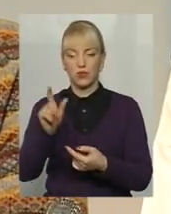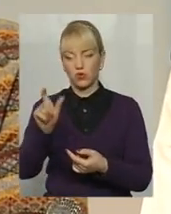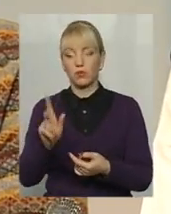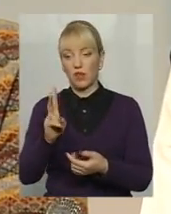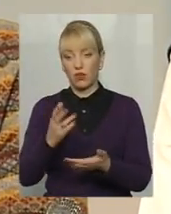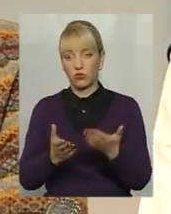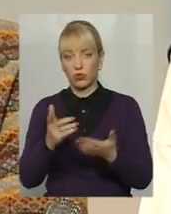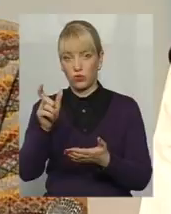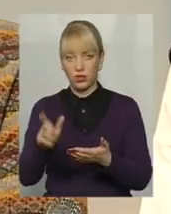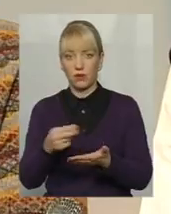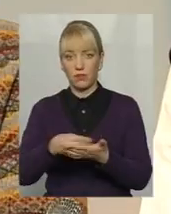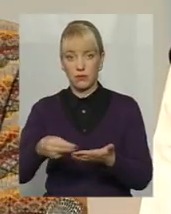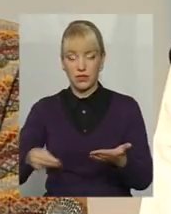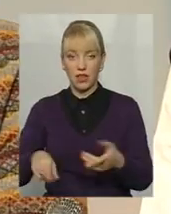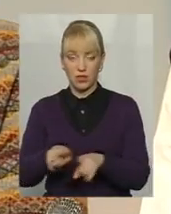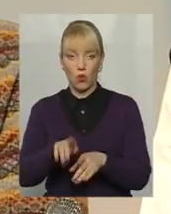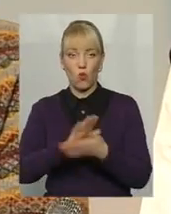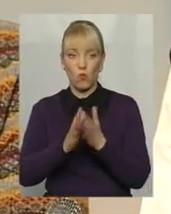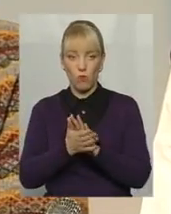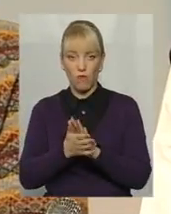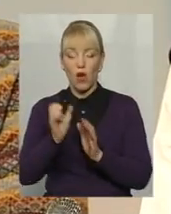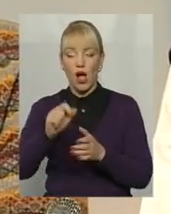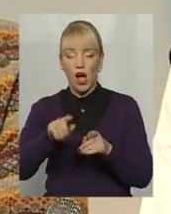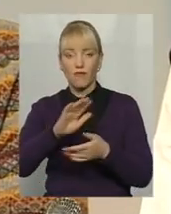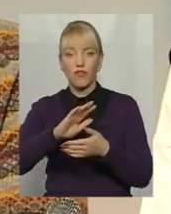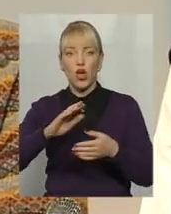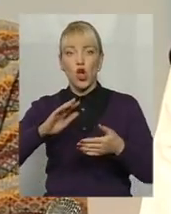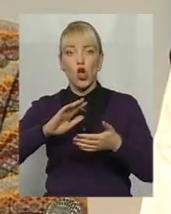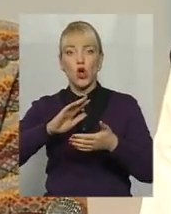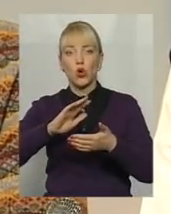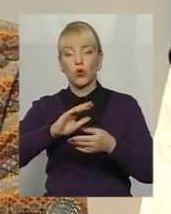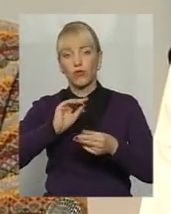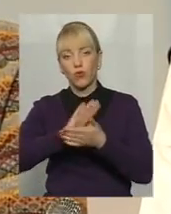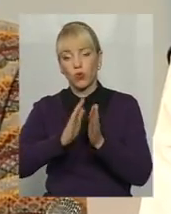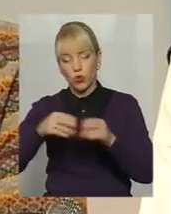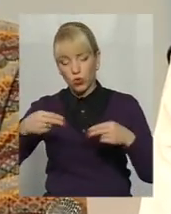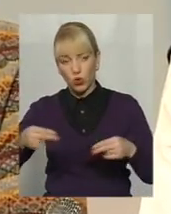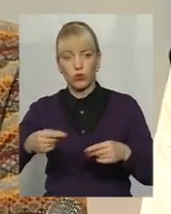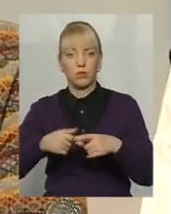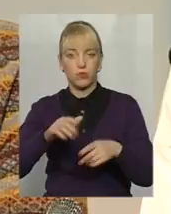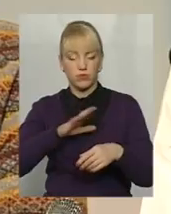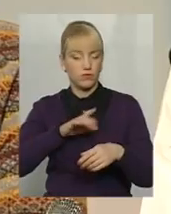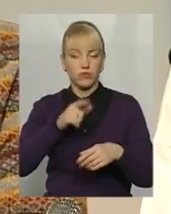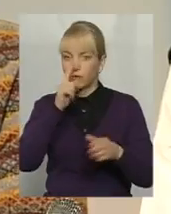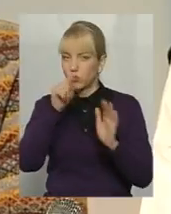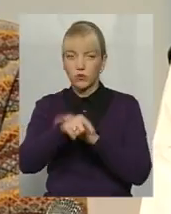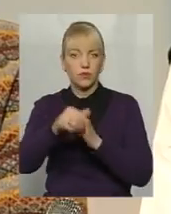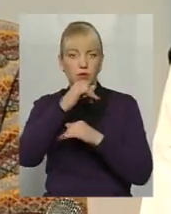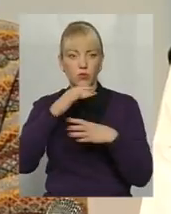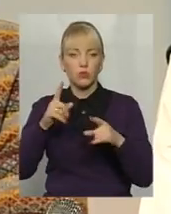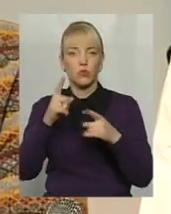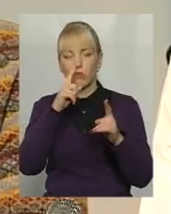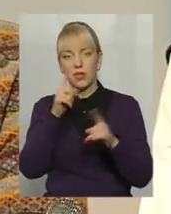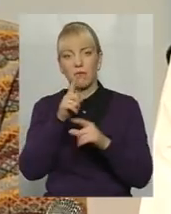підписала таку умову або в колективному договорі був певний договір такий укладений, ми втрутити в ту ситуацію не зможемо, оскільки мінімальна